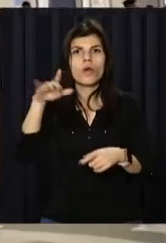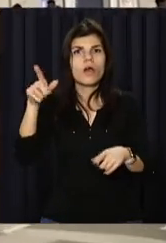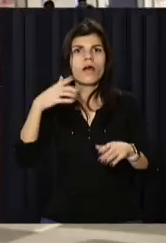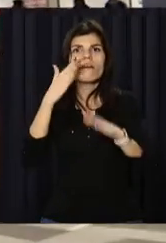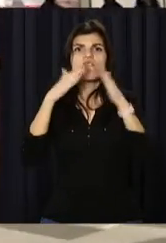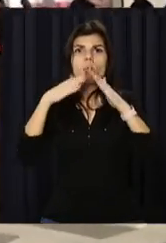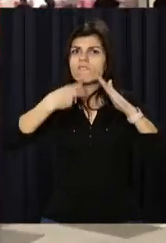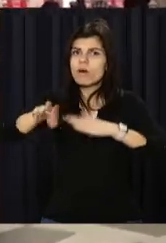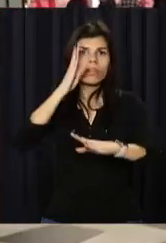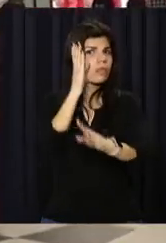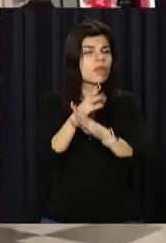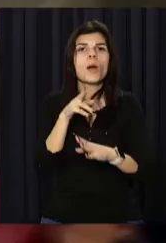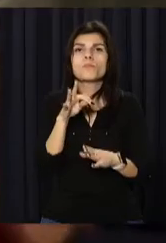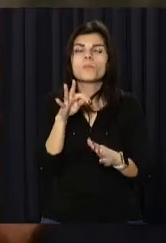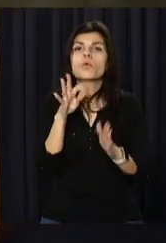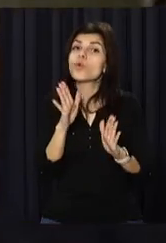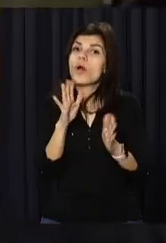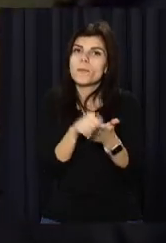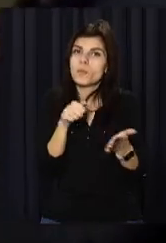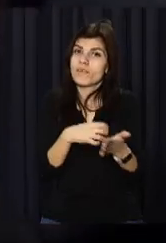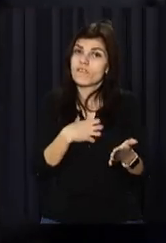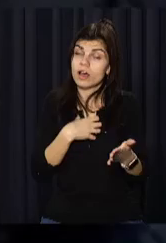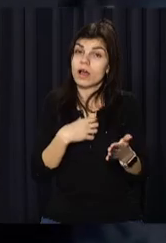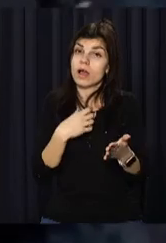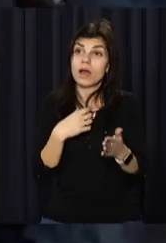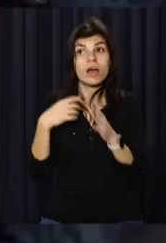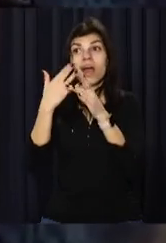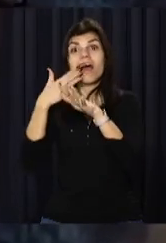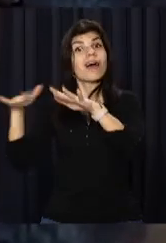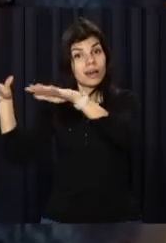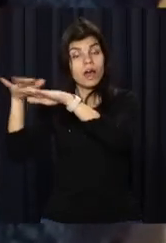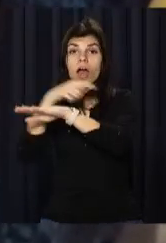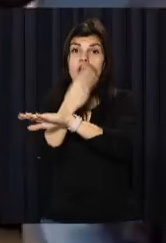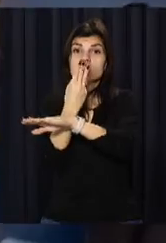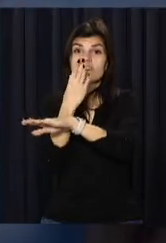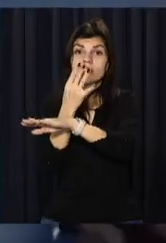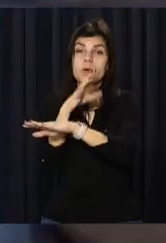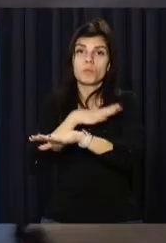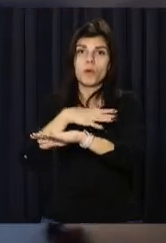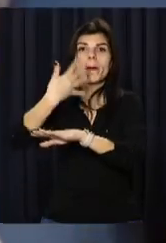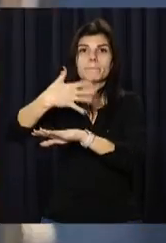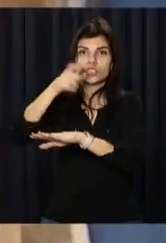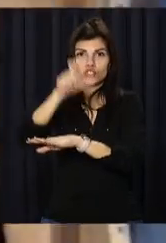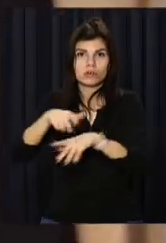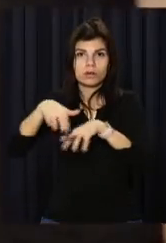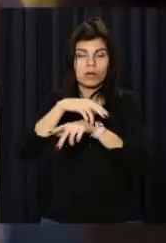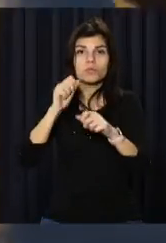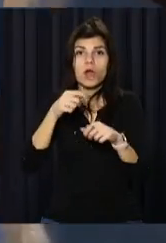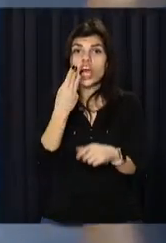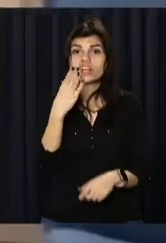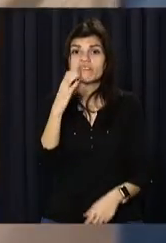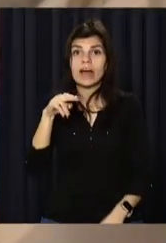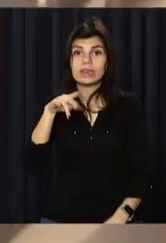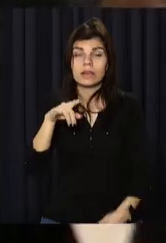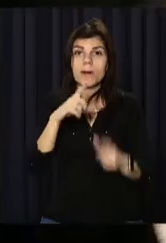виходити з дому без поважної причини, у Швеції можна було збиратися групами до 50 людей. А ходити в масках шведам офіційно